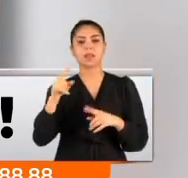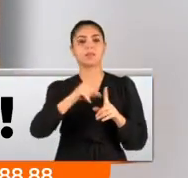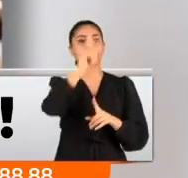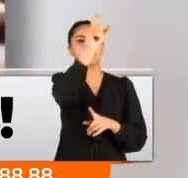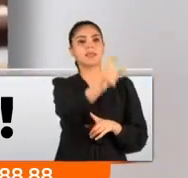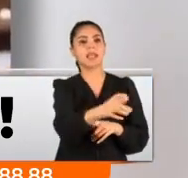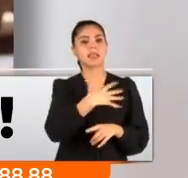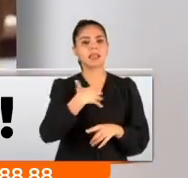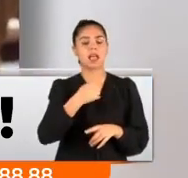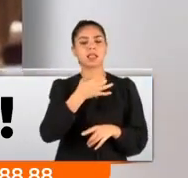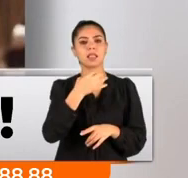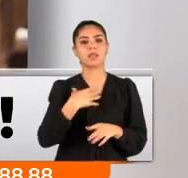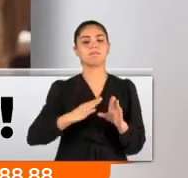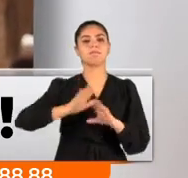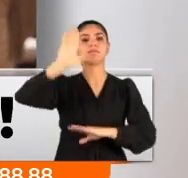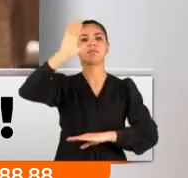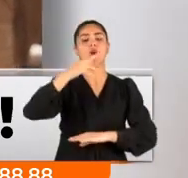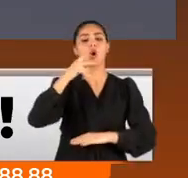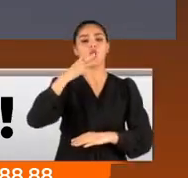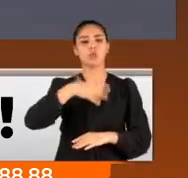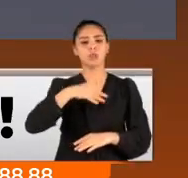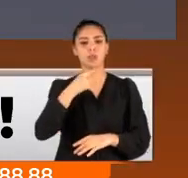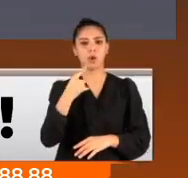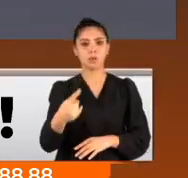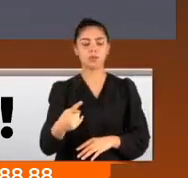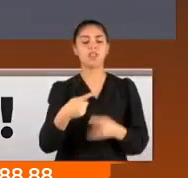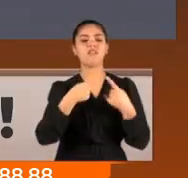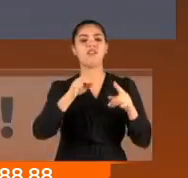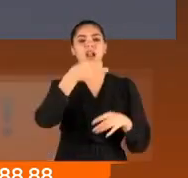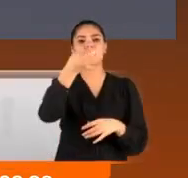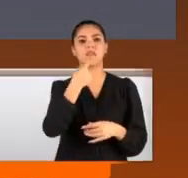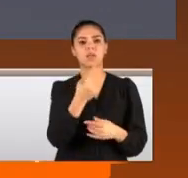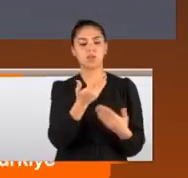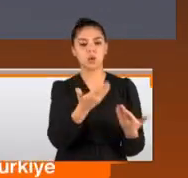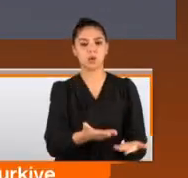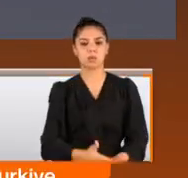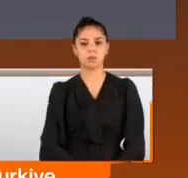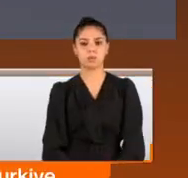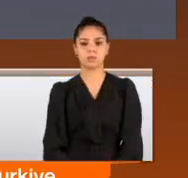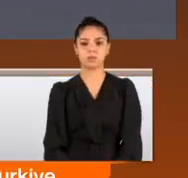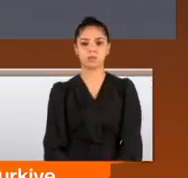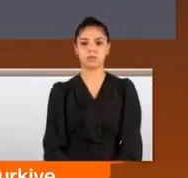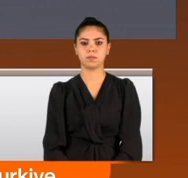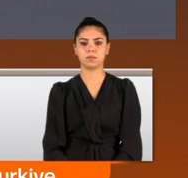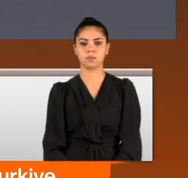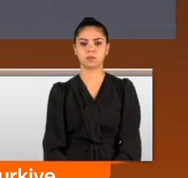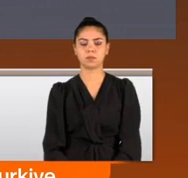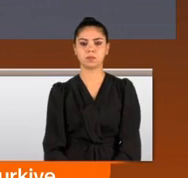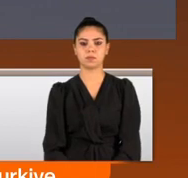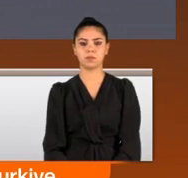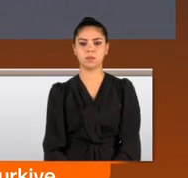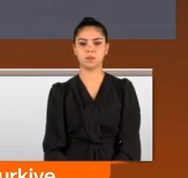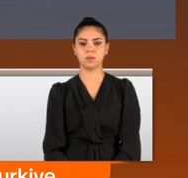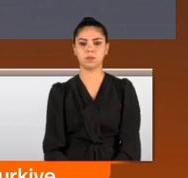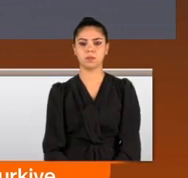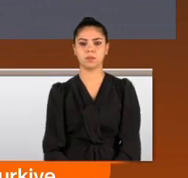Buluksuz söz istedi ve çarpıcı ifadelerde bulundu. Ben defalarca evin içinde kapı ve cam arasında koşturarak